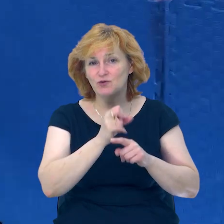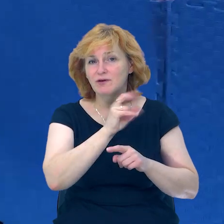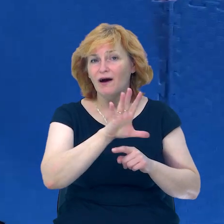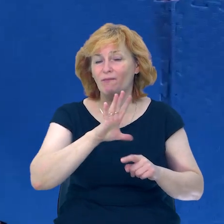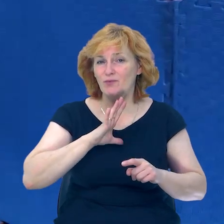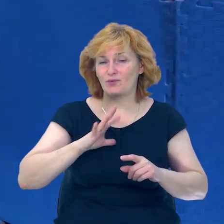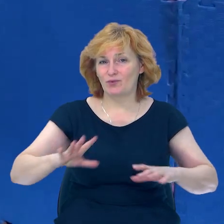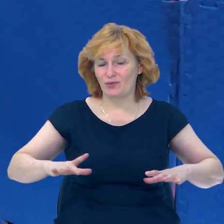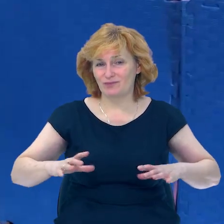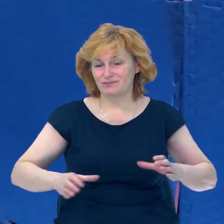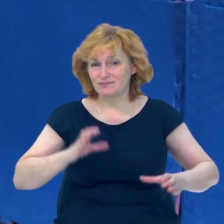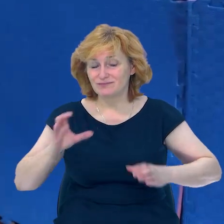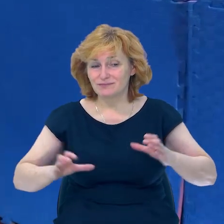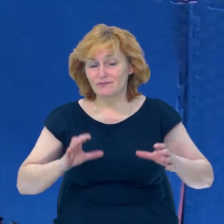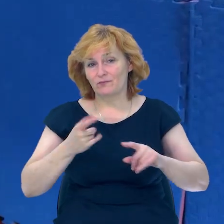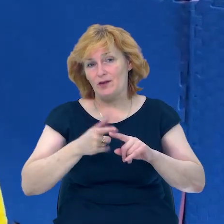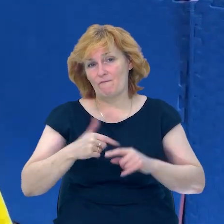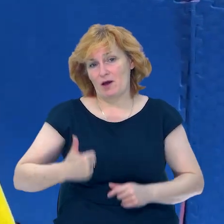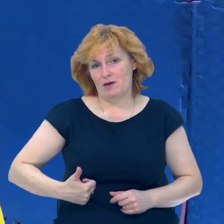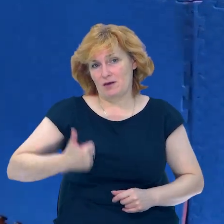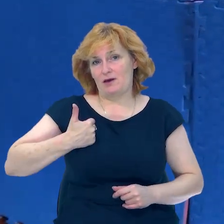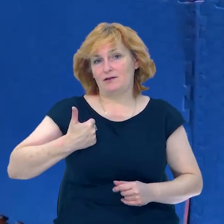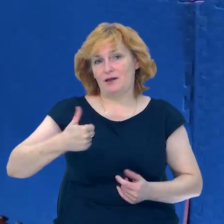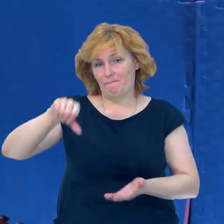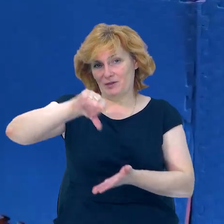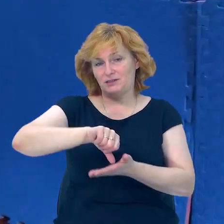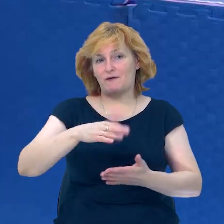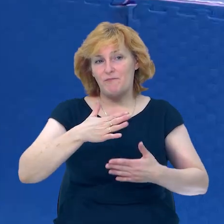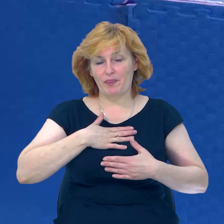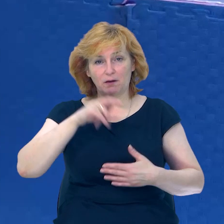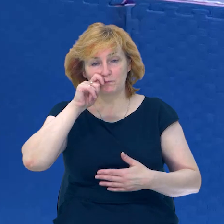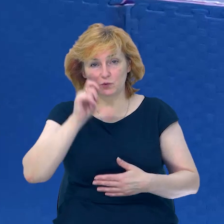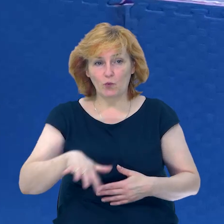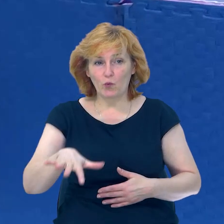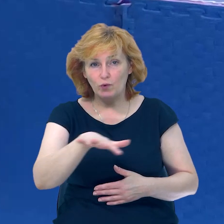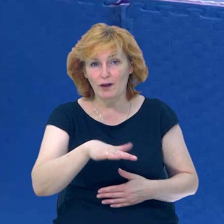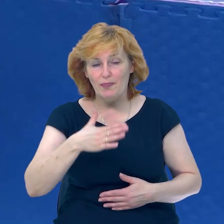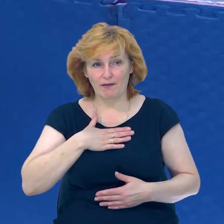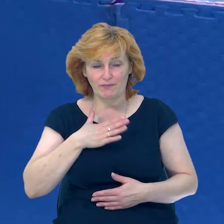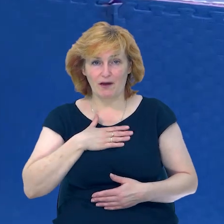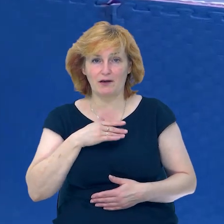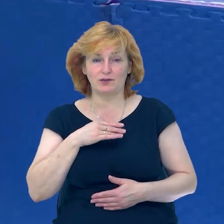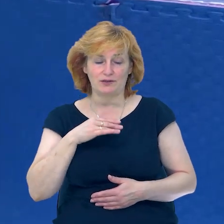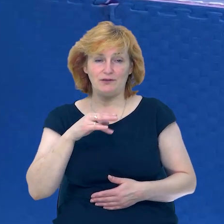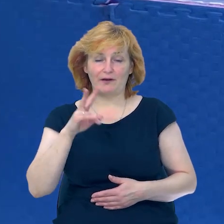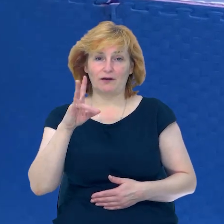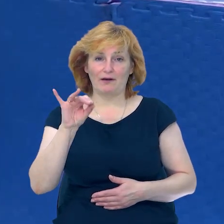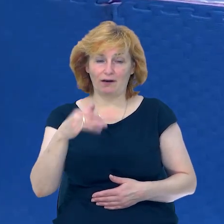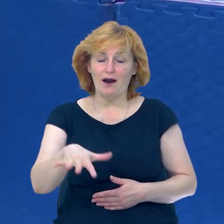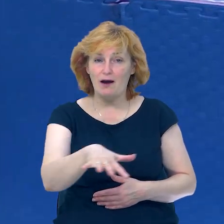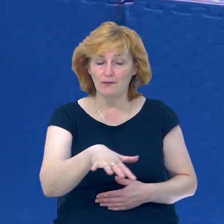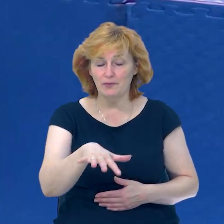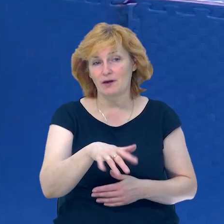процесі. І гідно представила Україну і наш край. Думаю, вона і сама здивувала себе, і нас здивувала цим